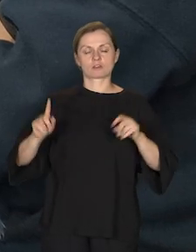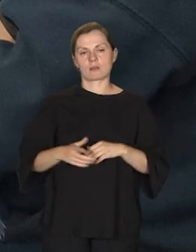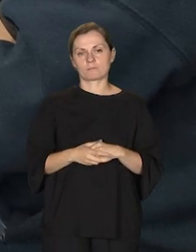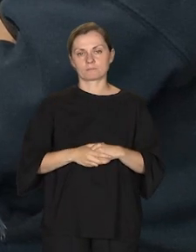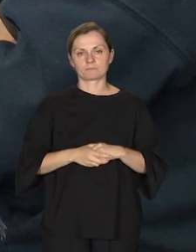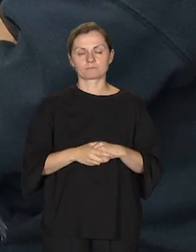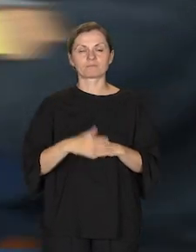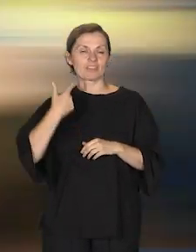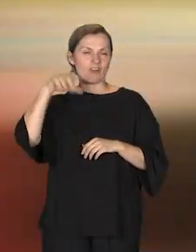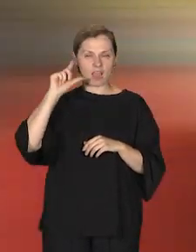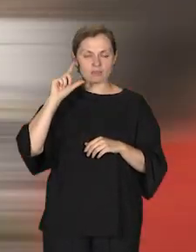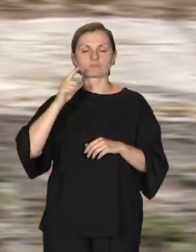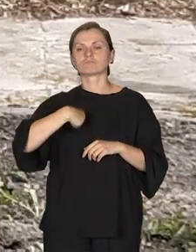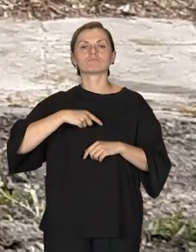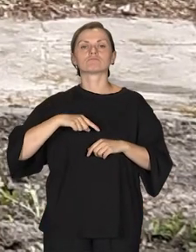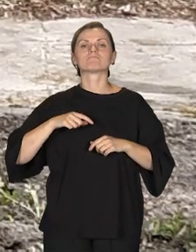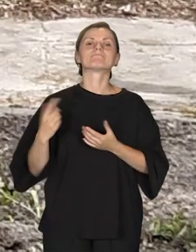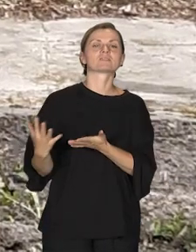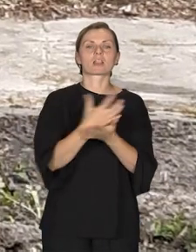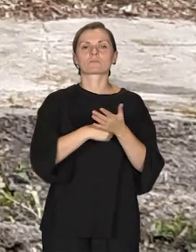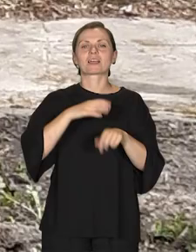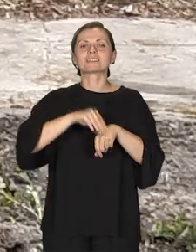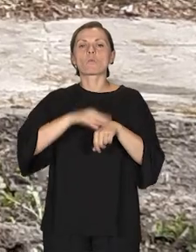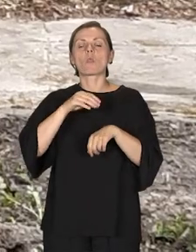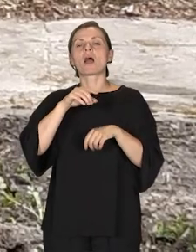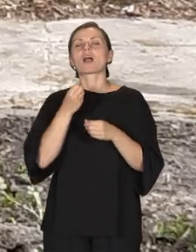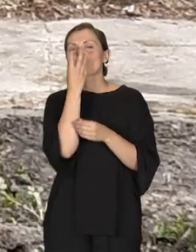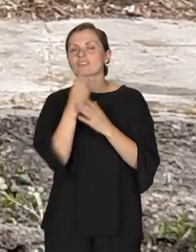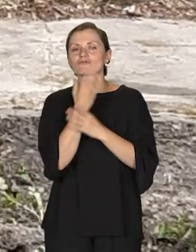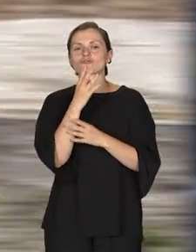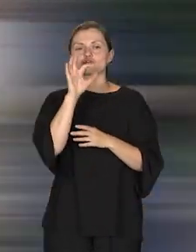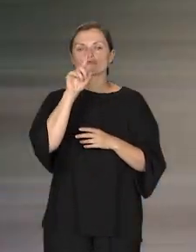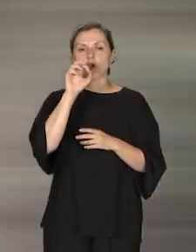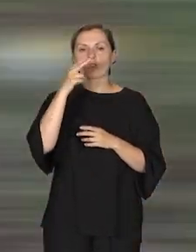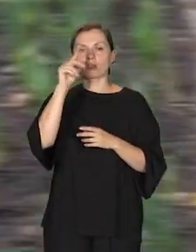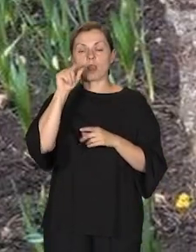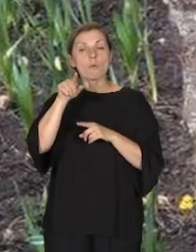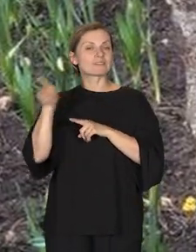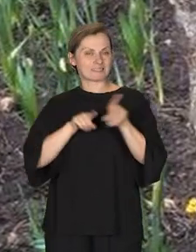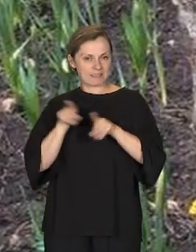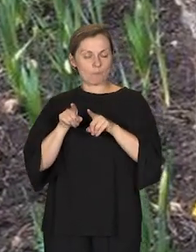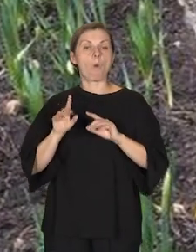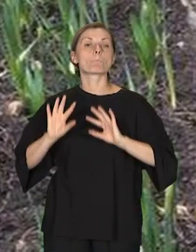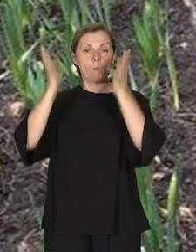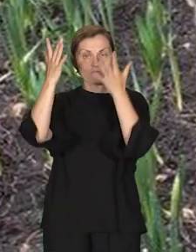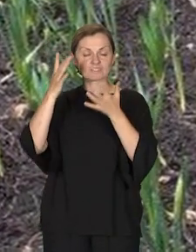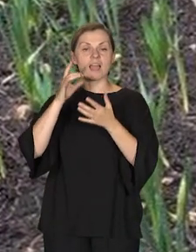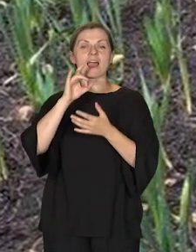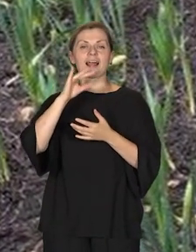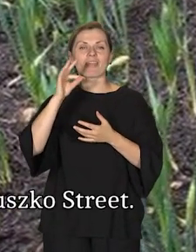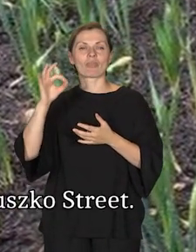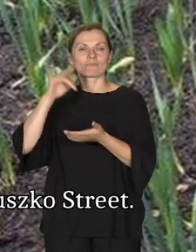Dwa lata temu zrobiliśmy zbiórkę cebulek żonkili, ponieważ żonkil jest symbolem powstania w getcie